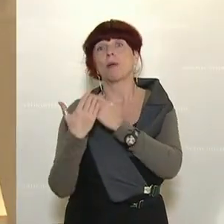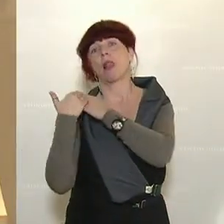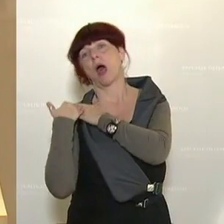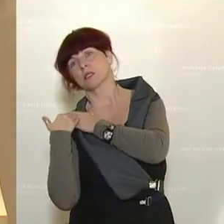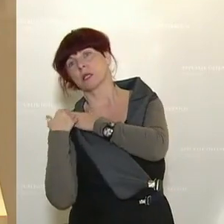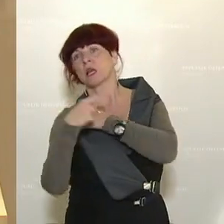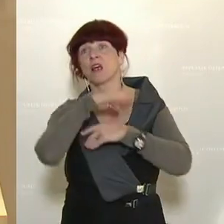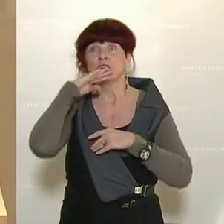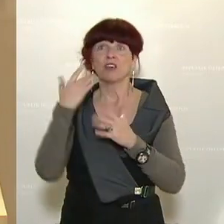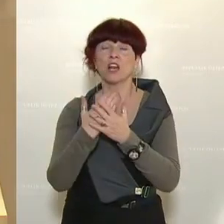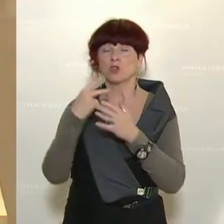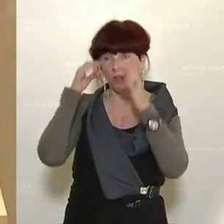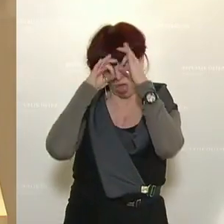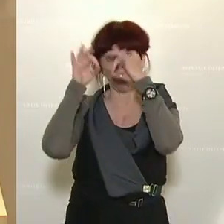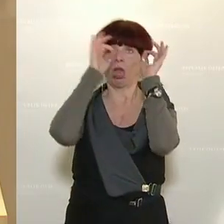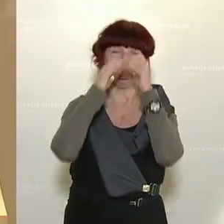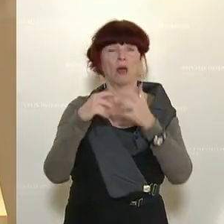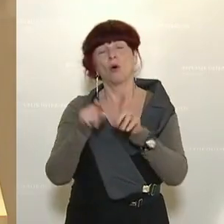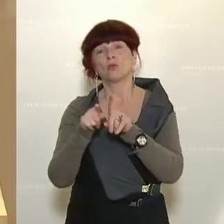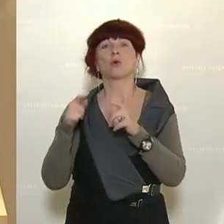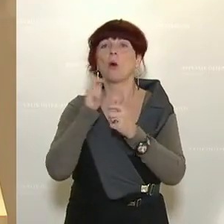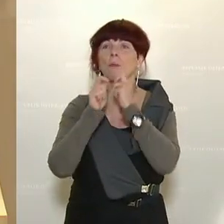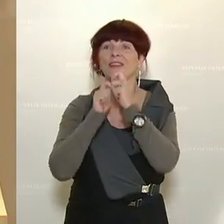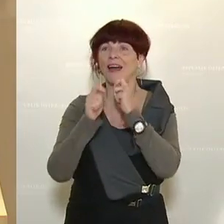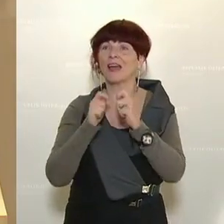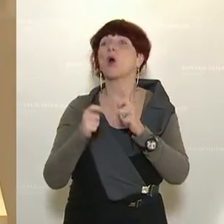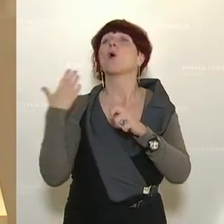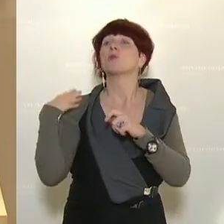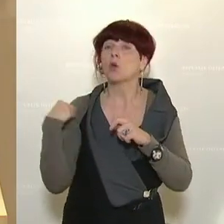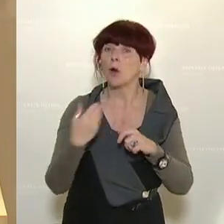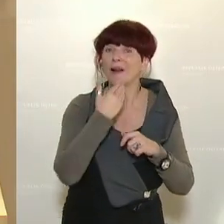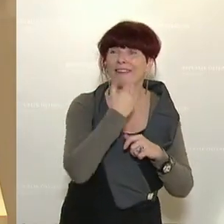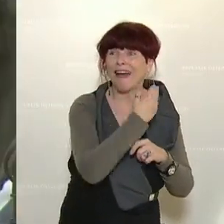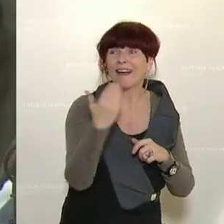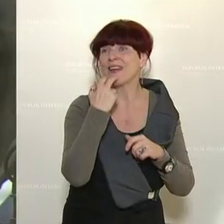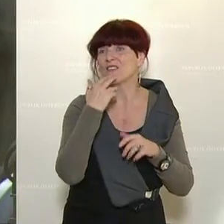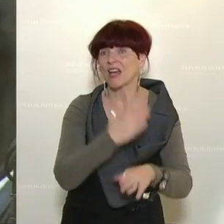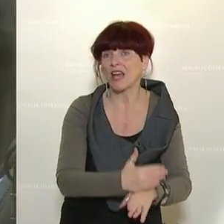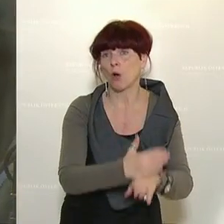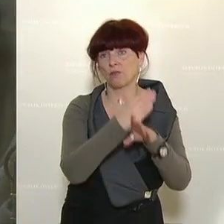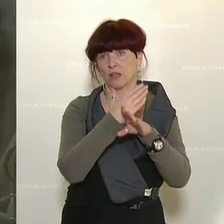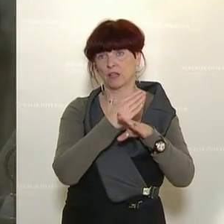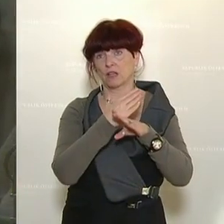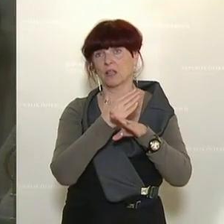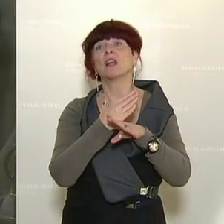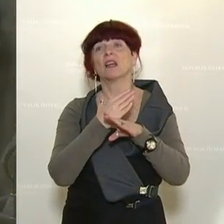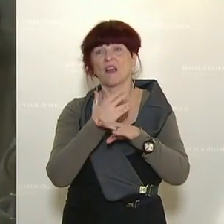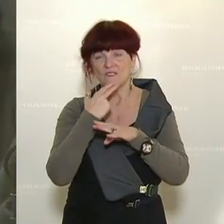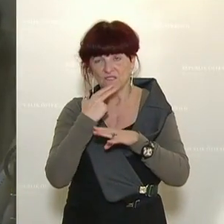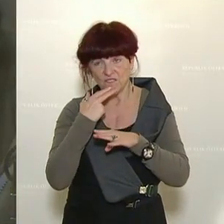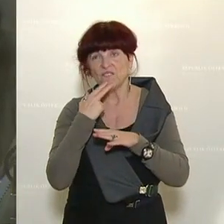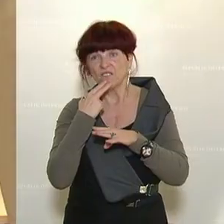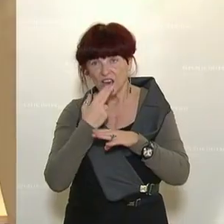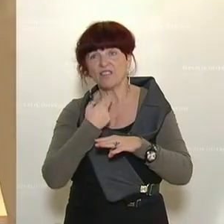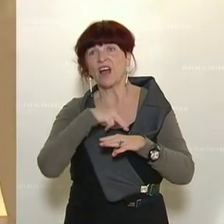verdrehen und Kommentare kommen. Und ich stehe auch nicht an, mich noch einmal zu bedanken bei allen, die dazu beigetragen haben. Das ist auf die zurückzuführen, die